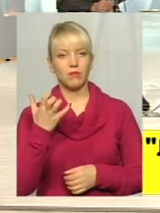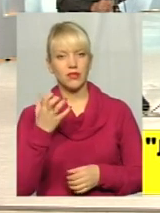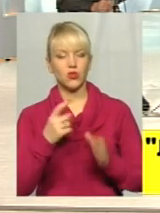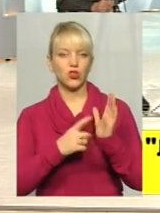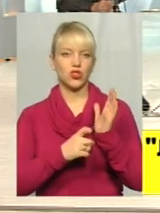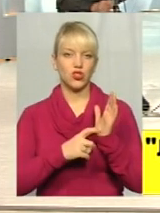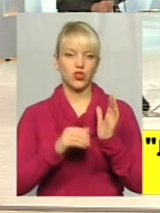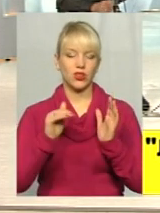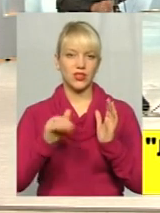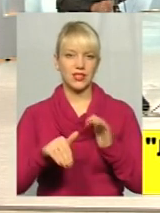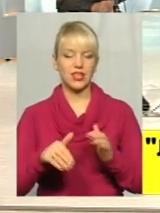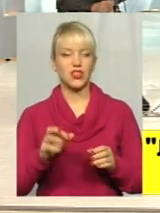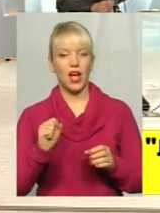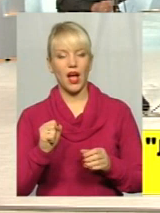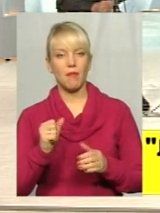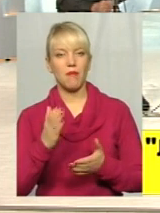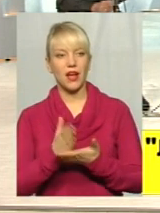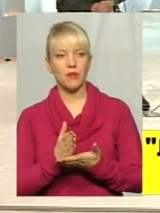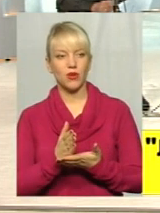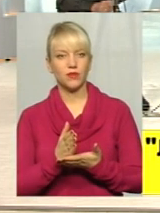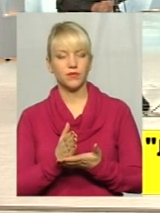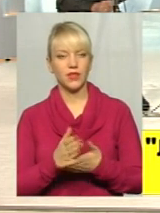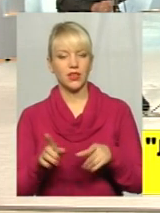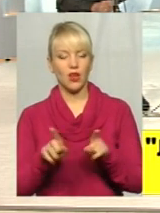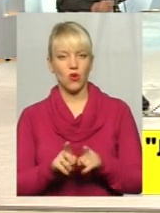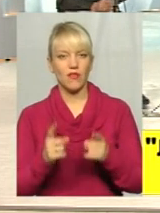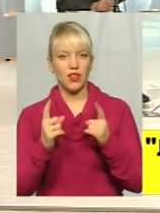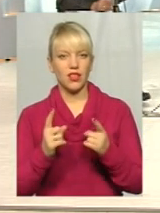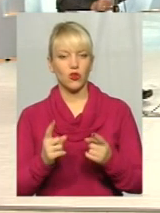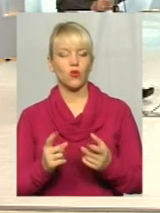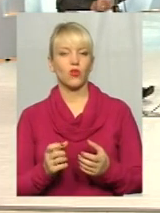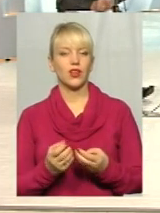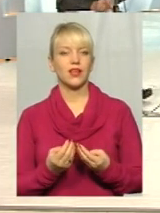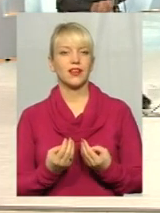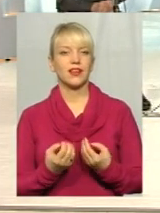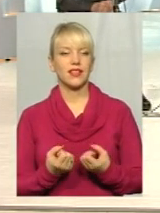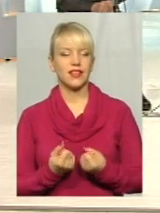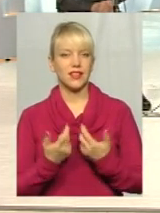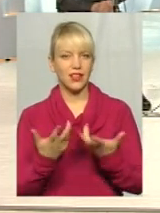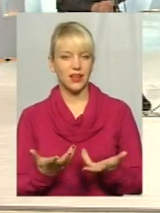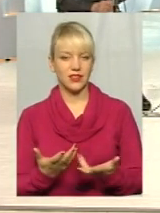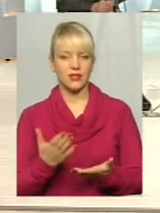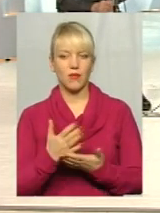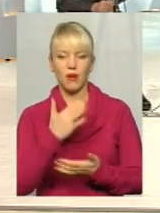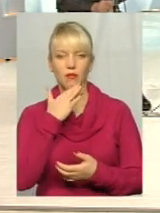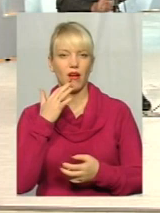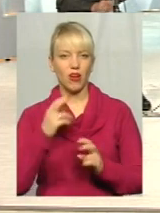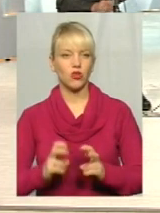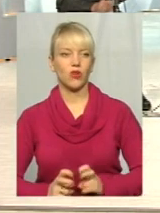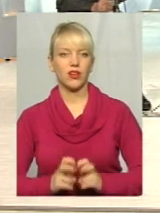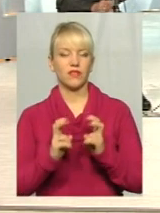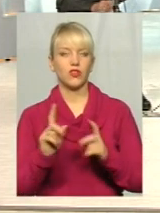тисяч. А маємо таку велику кількість. Маємо багато ліфтів, які